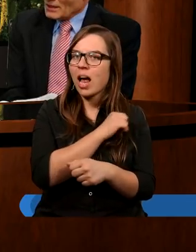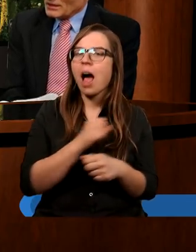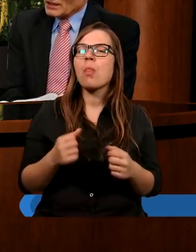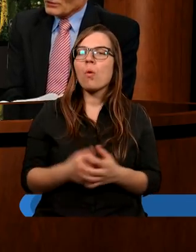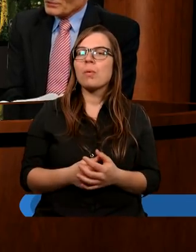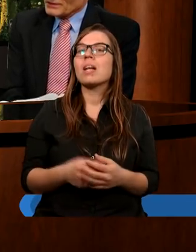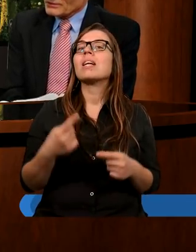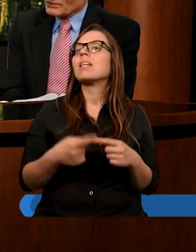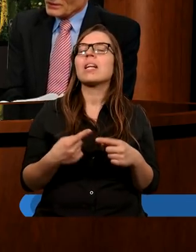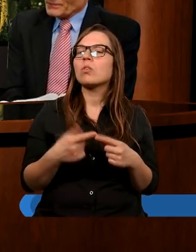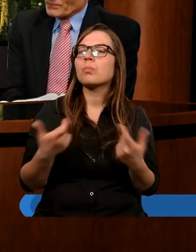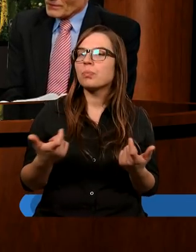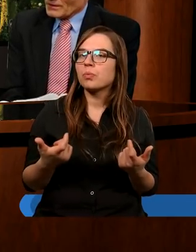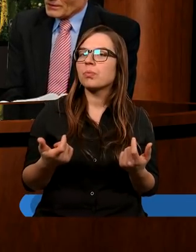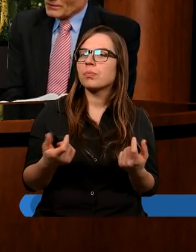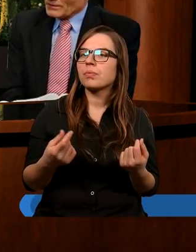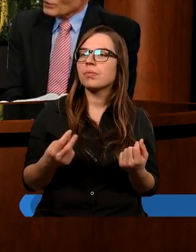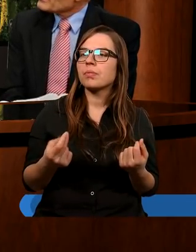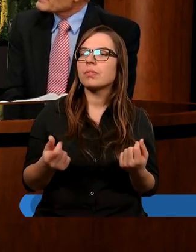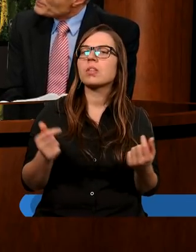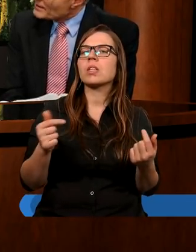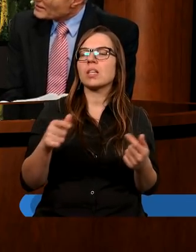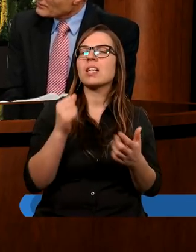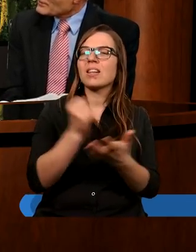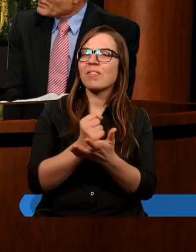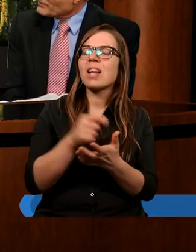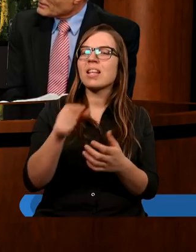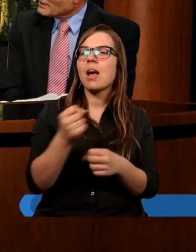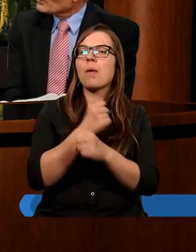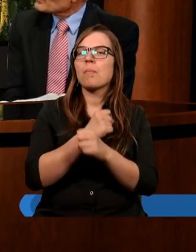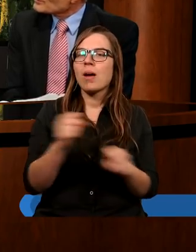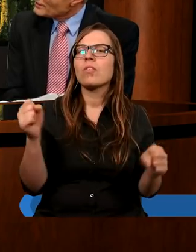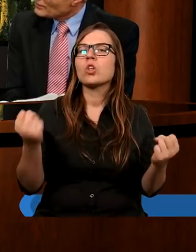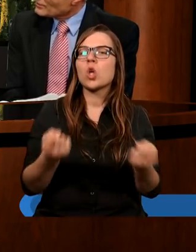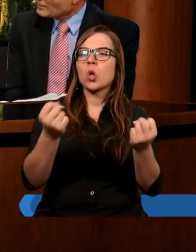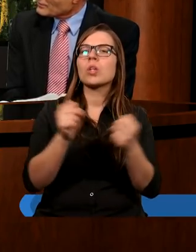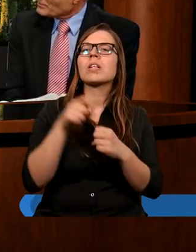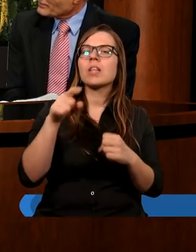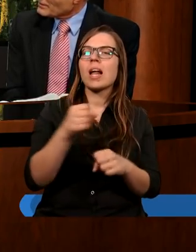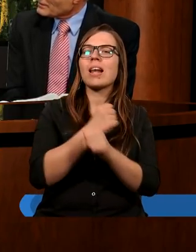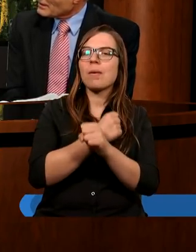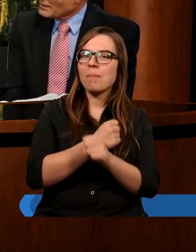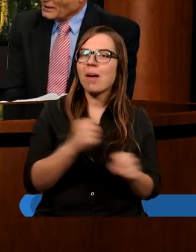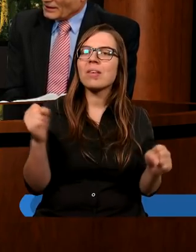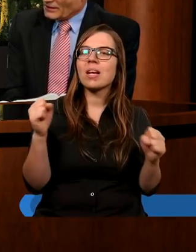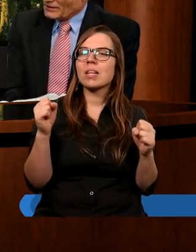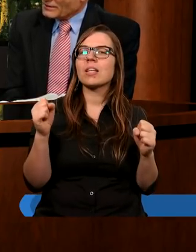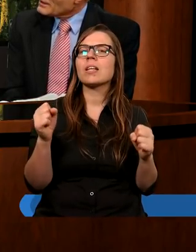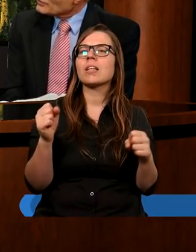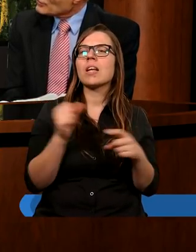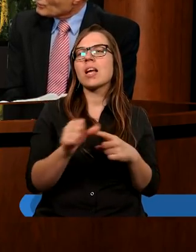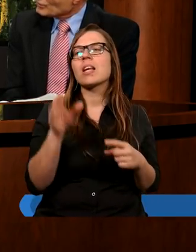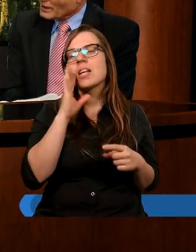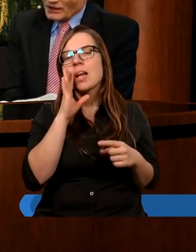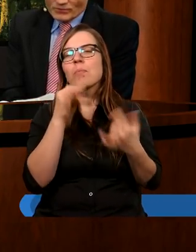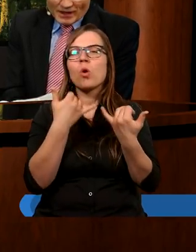Natomiast koncepcja tego zbawienia, dążenie do tego zbawienia jest